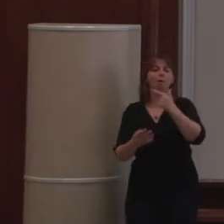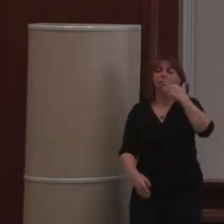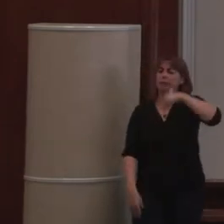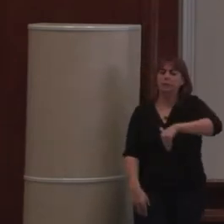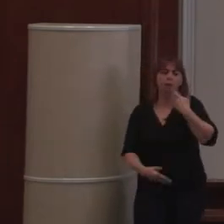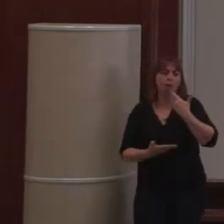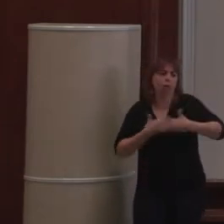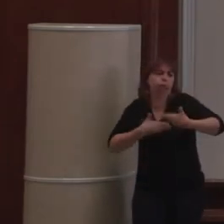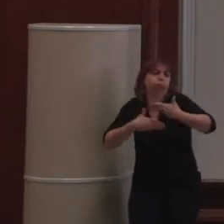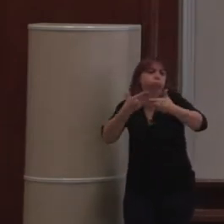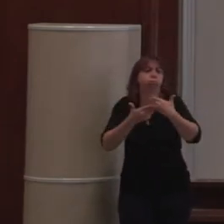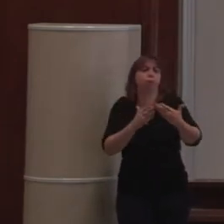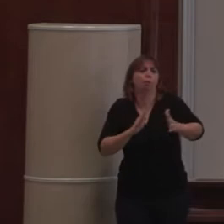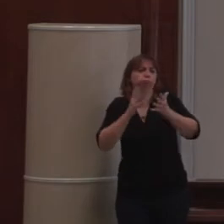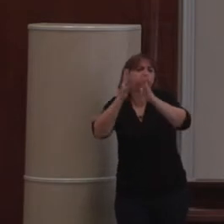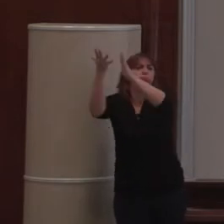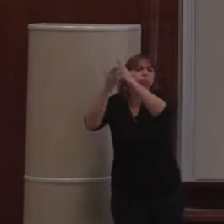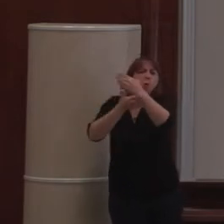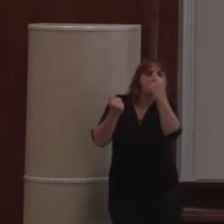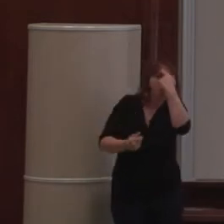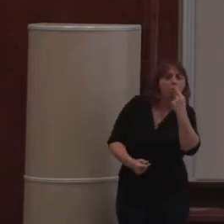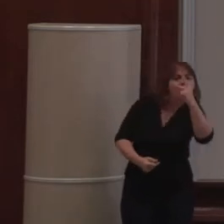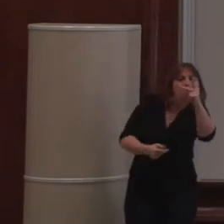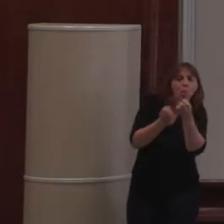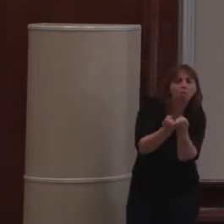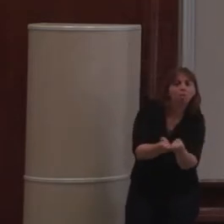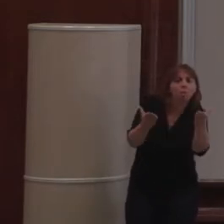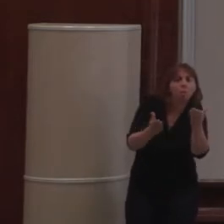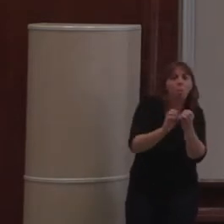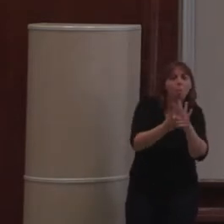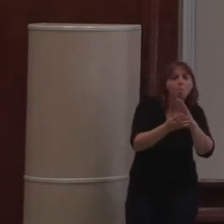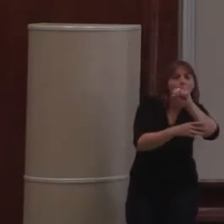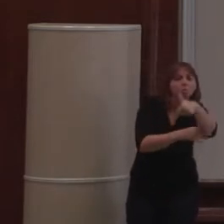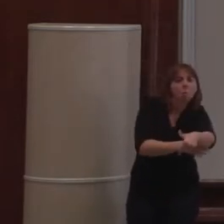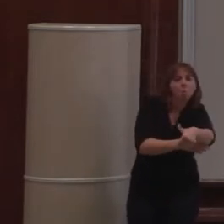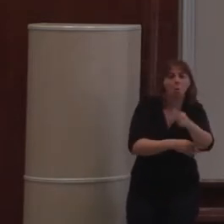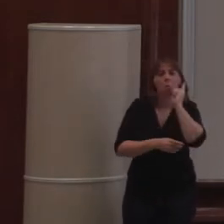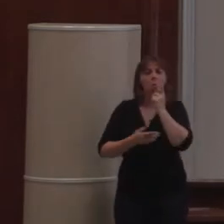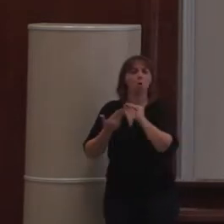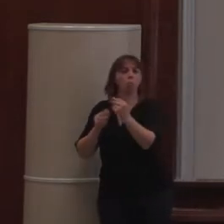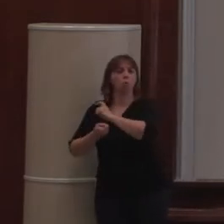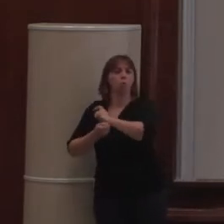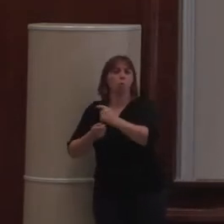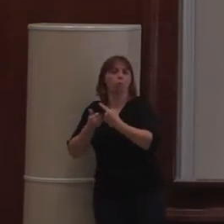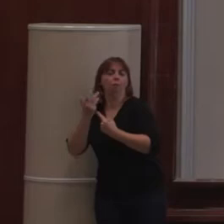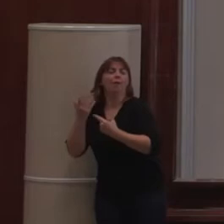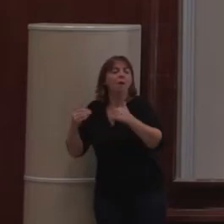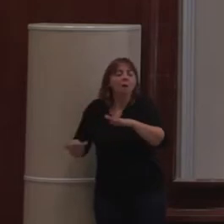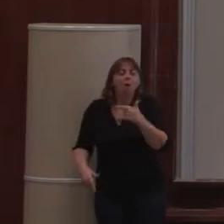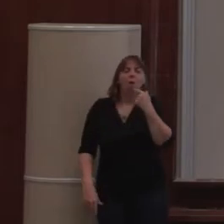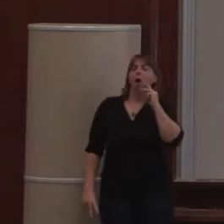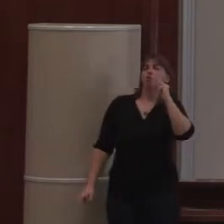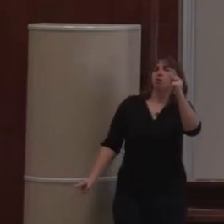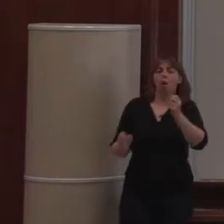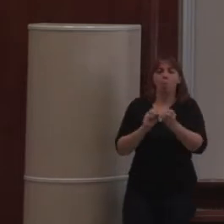vous qui est plutôt développeur web ou pas, parce que dans la comité Python, il y des choses très variées qui se font. Mais c'est vrai que dans le monde du web, on a l'habitude de voir